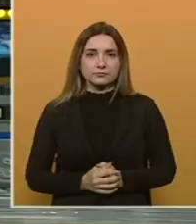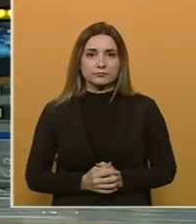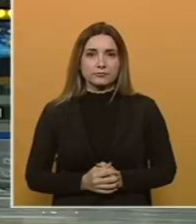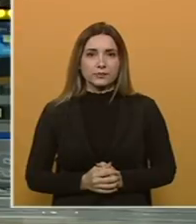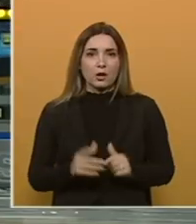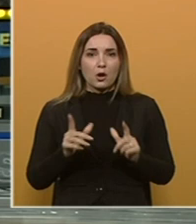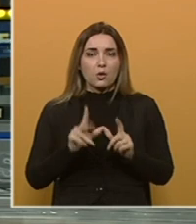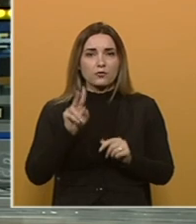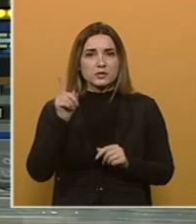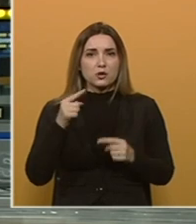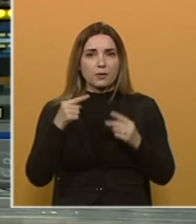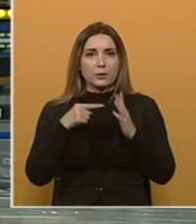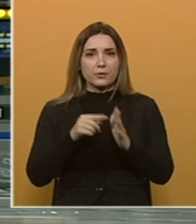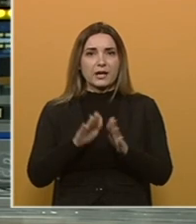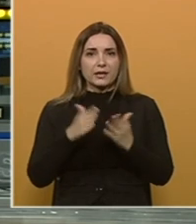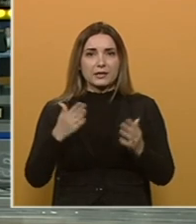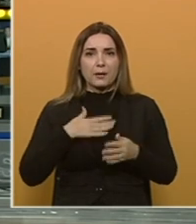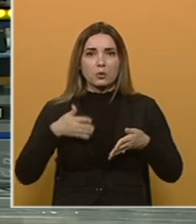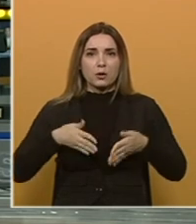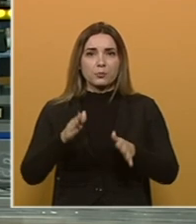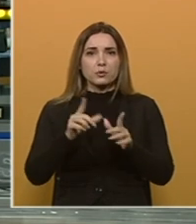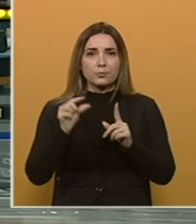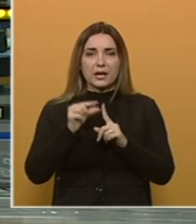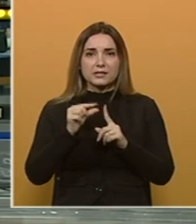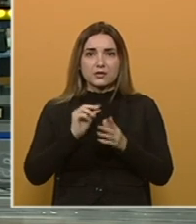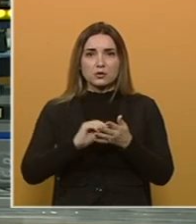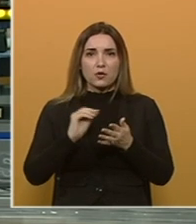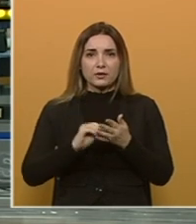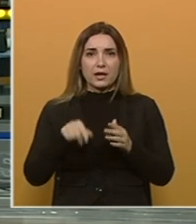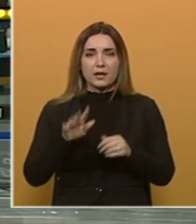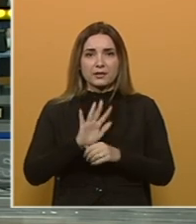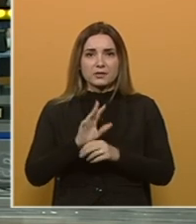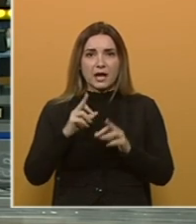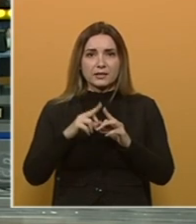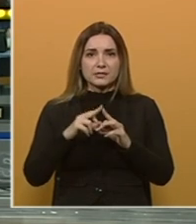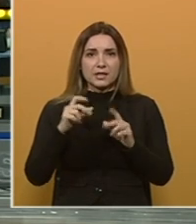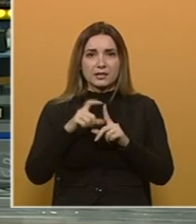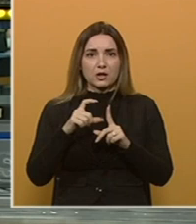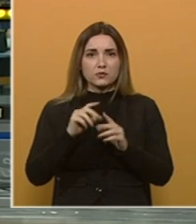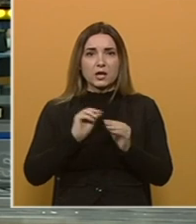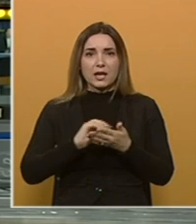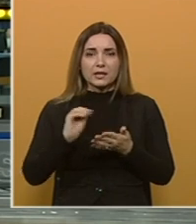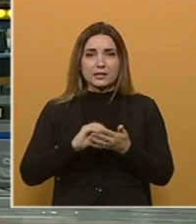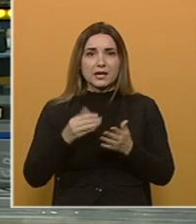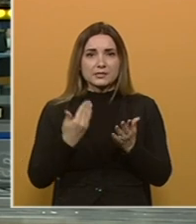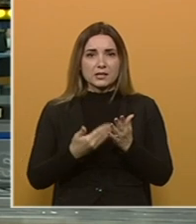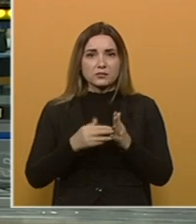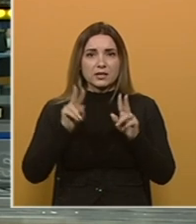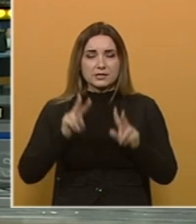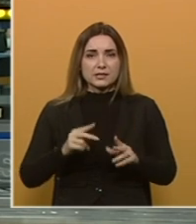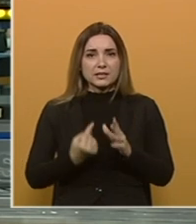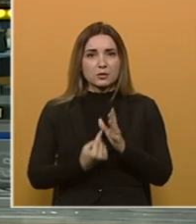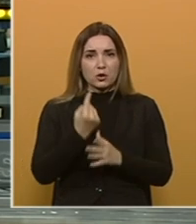U visokom je promovirana knjiga Moj put u Palestinu, novinara BHRTA Adesa Deljkovića. Knjiga je zasnovana na